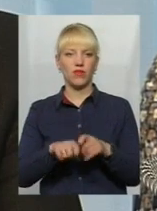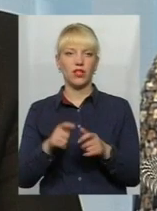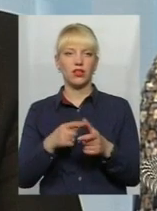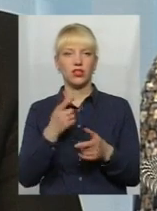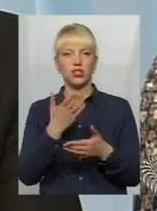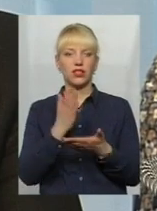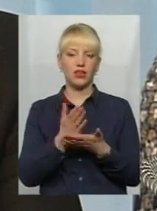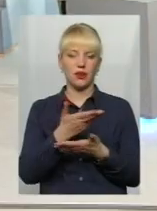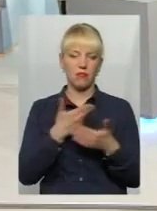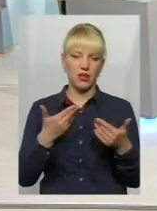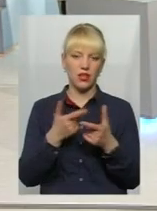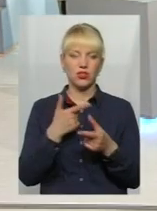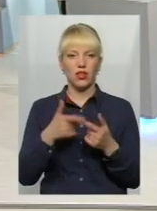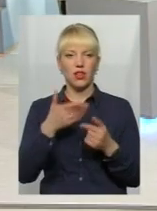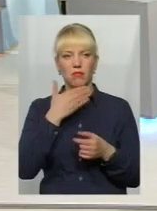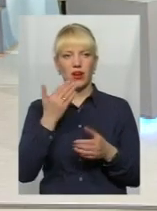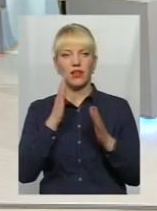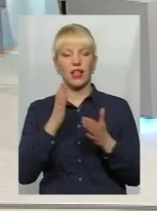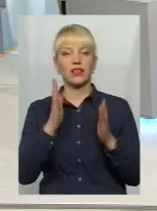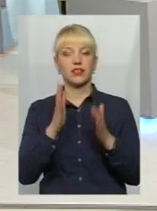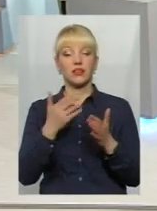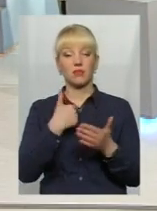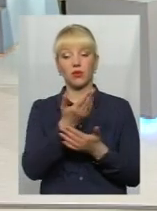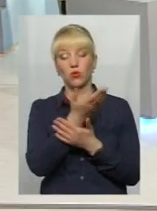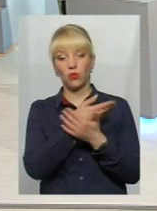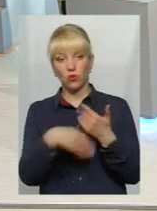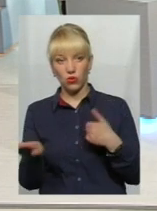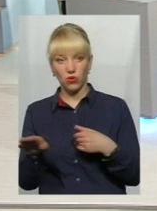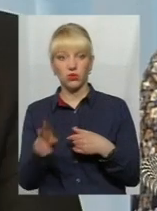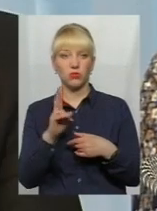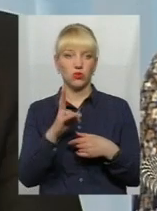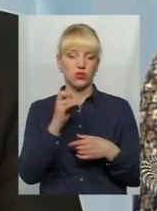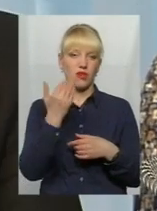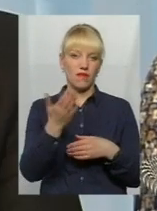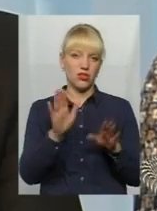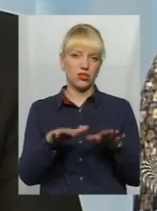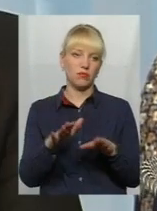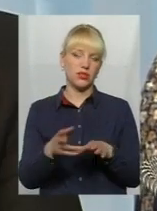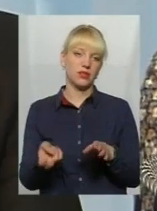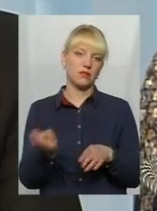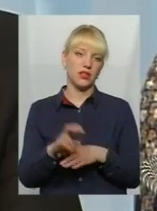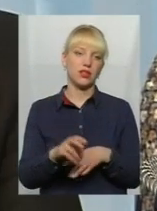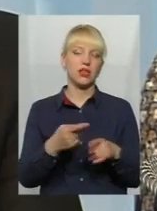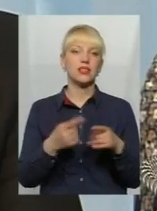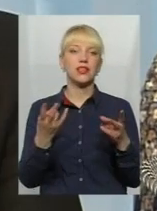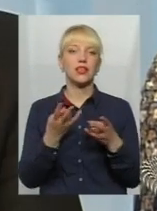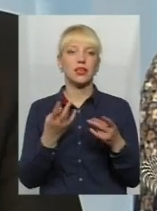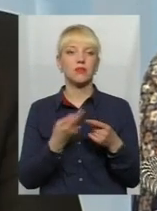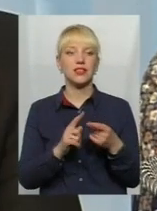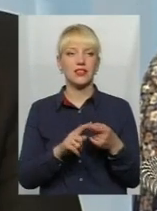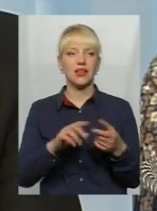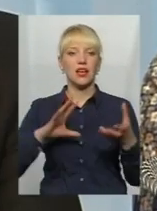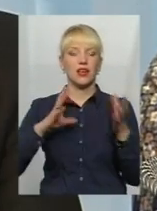ми, чи немає. Ага, я зрозуміла. Тобто як тільки ви підете, то на ваше місце хтось прийде. Так, розумієте. Це треба цей результат ще й